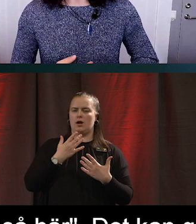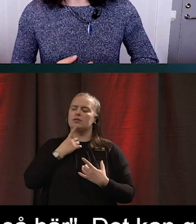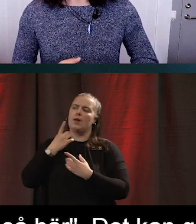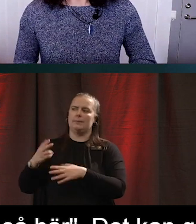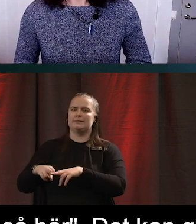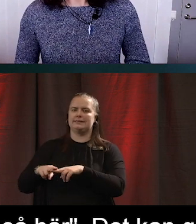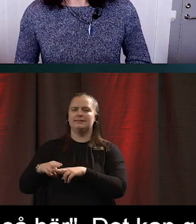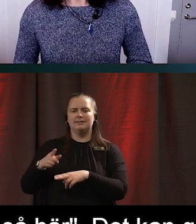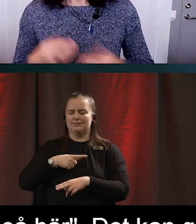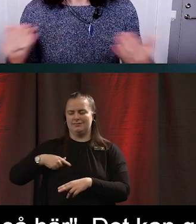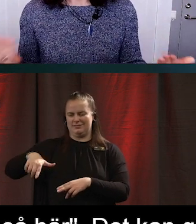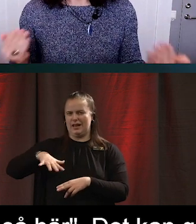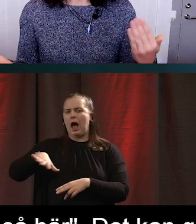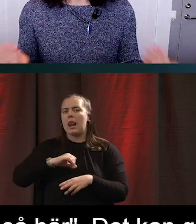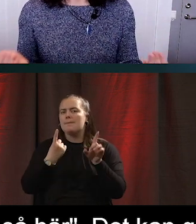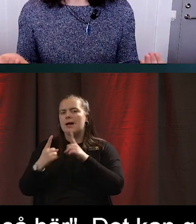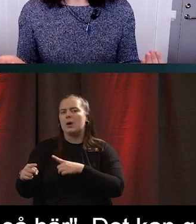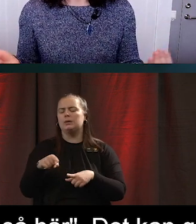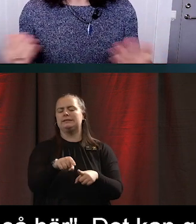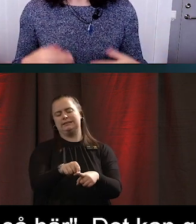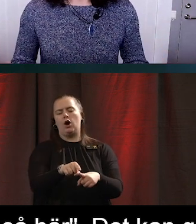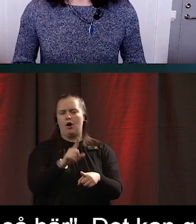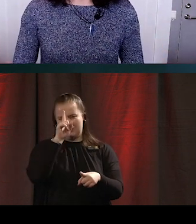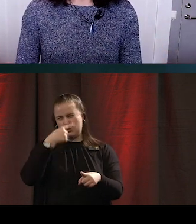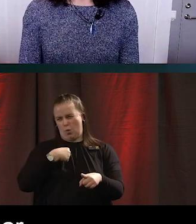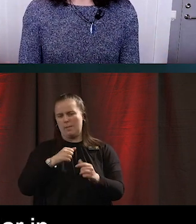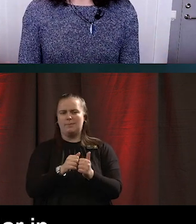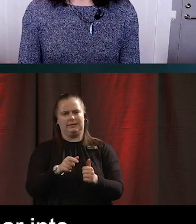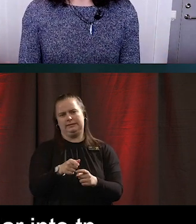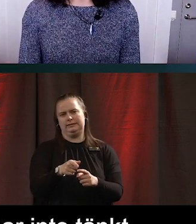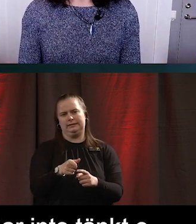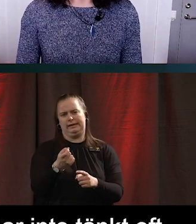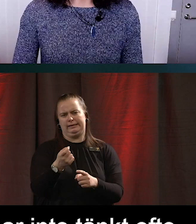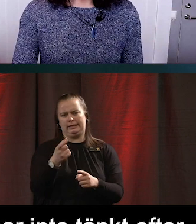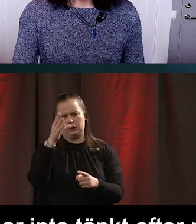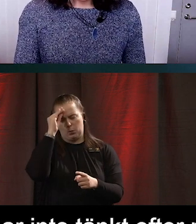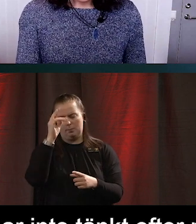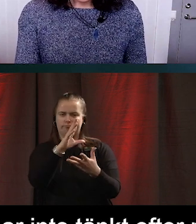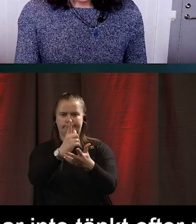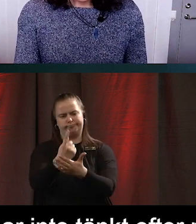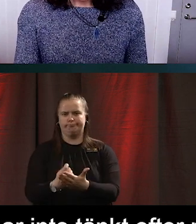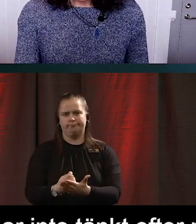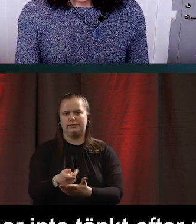människor allihop och någon har inte tänkt efter med den här signalgrejen som kommer tillbaka till mig.